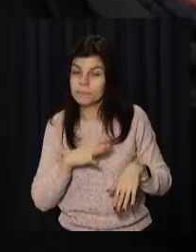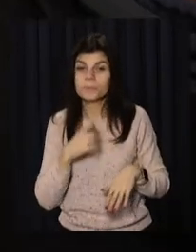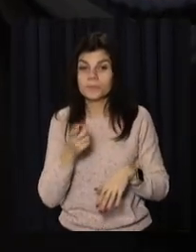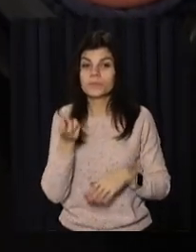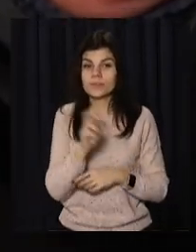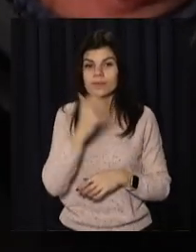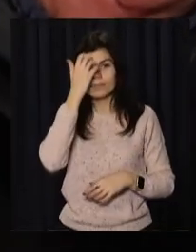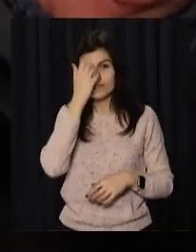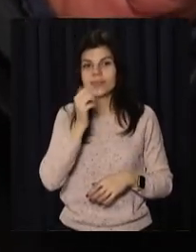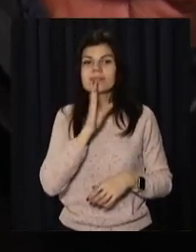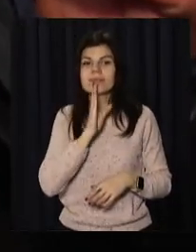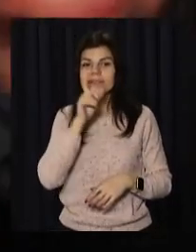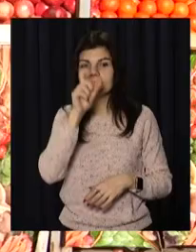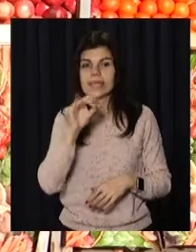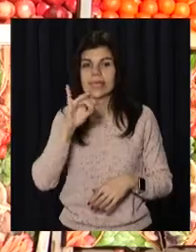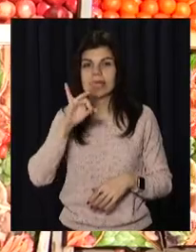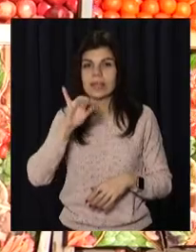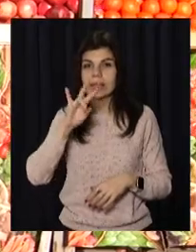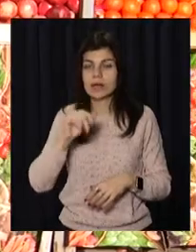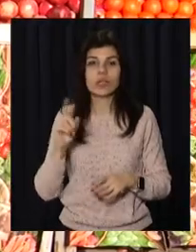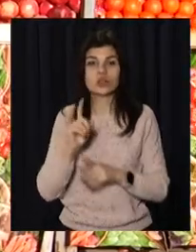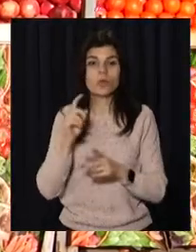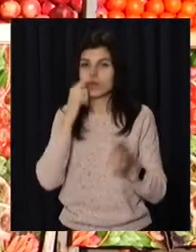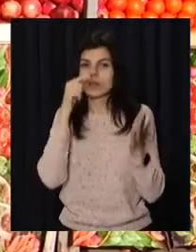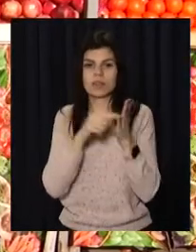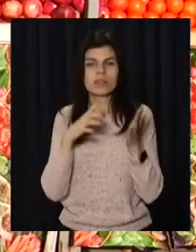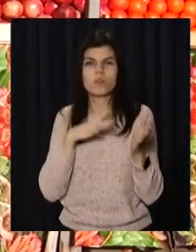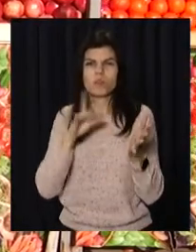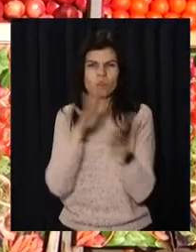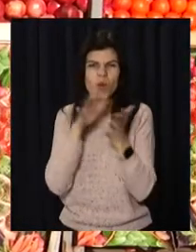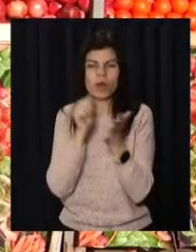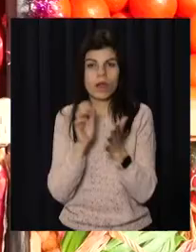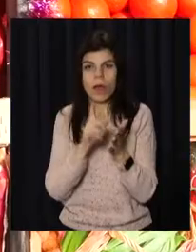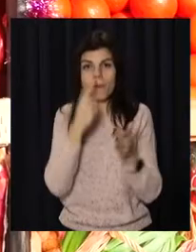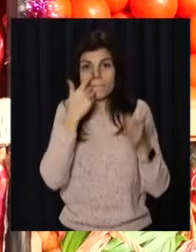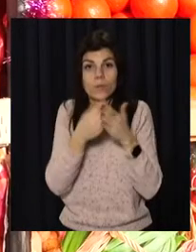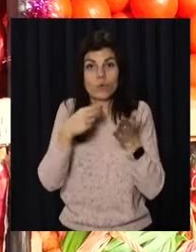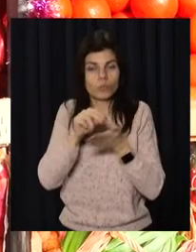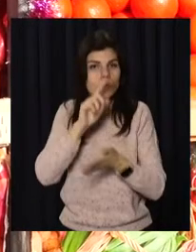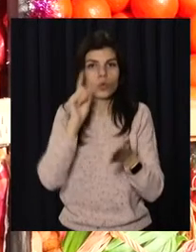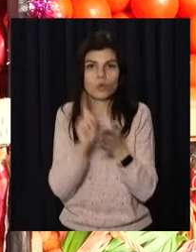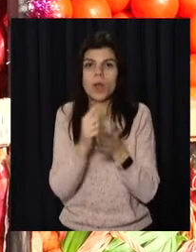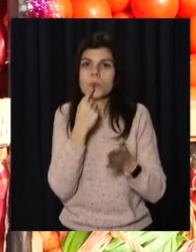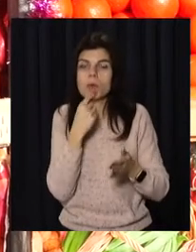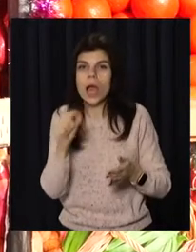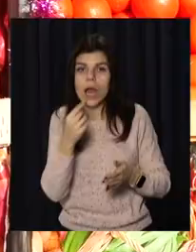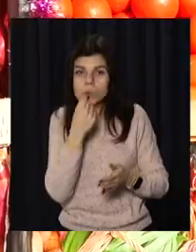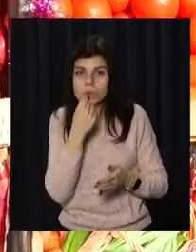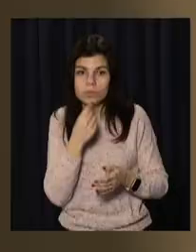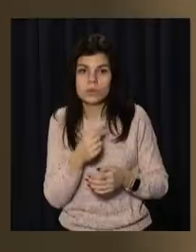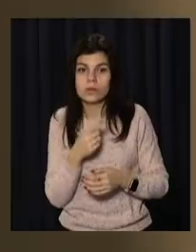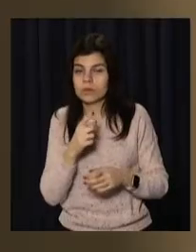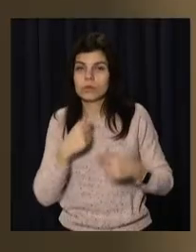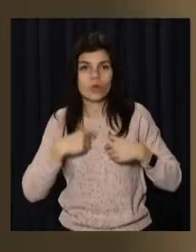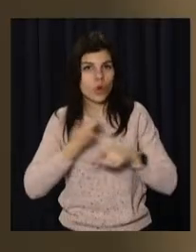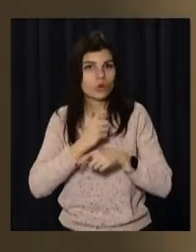Толстка кора, чуть-чуть кислинка буває. Прийшла за улюбленим смаколоком і пані Ірина. Аби не натрапити на зіпсований продукт,